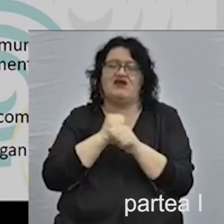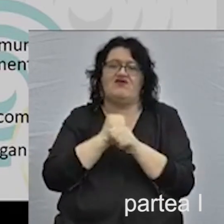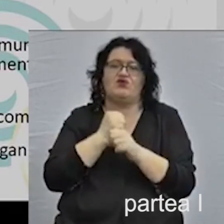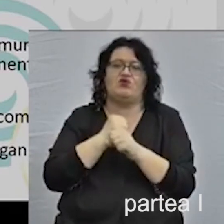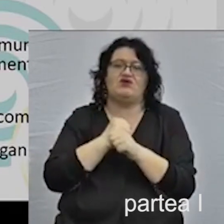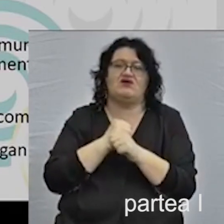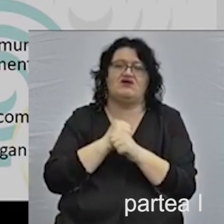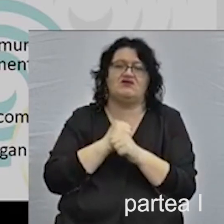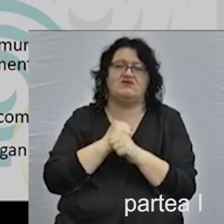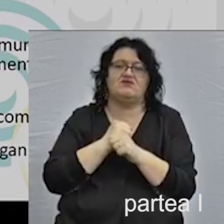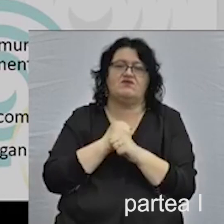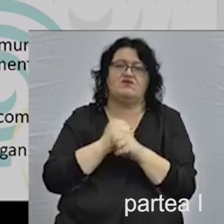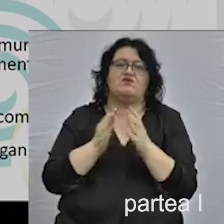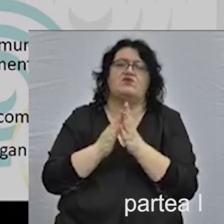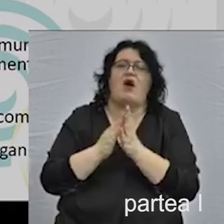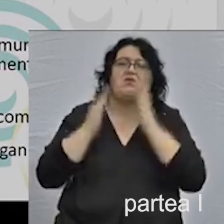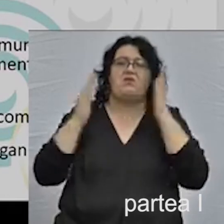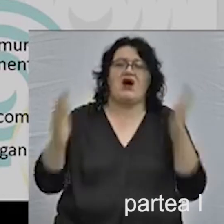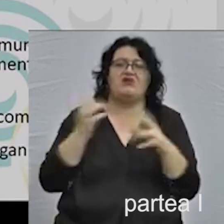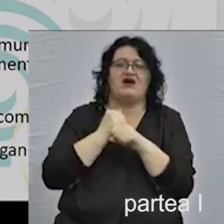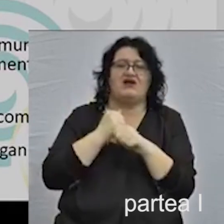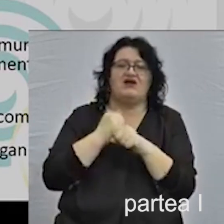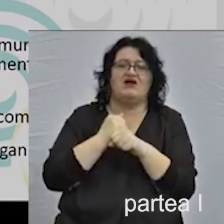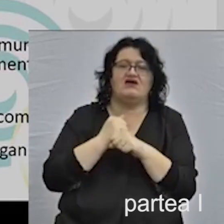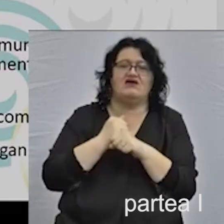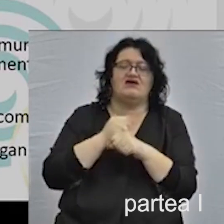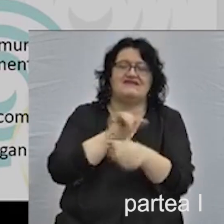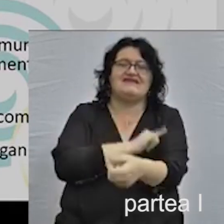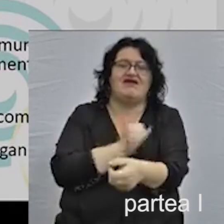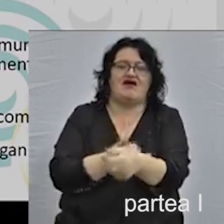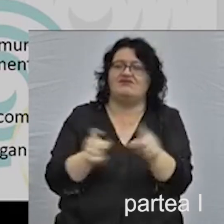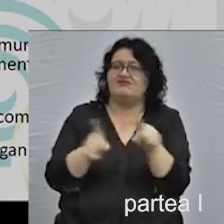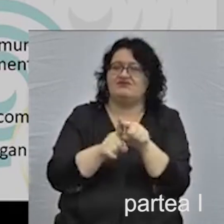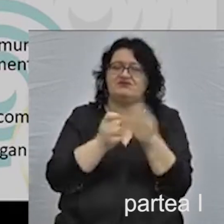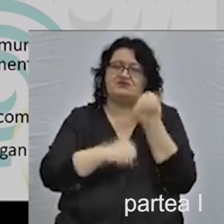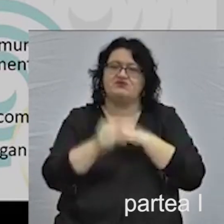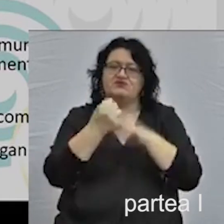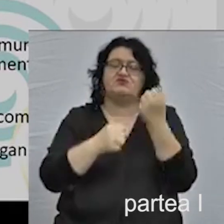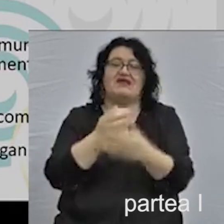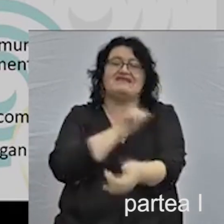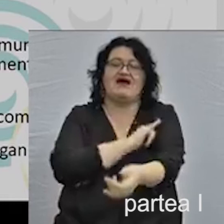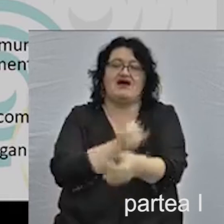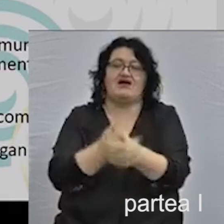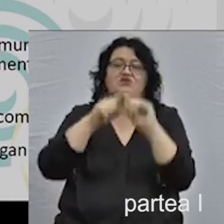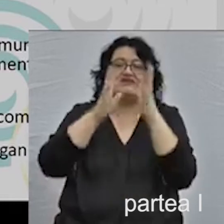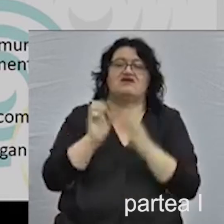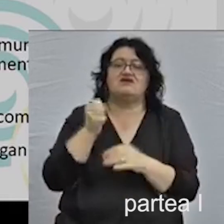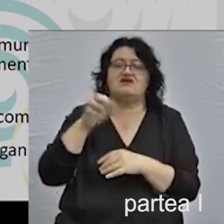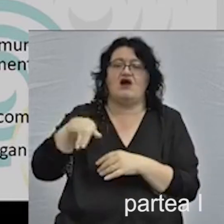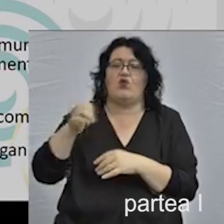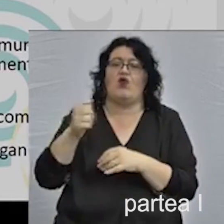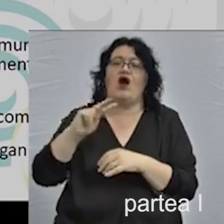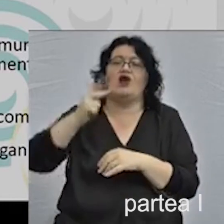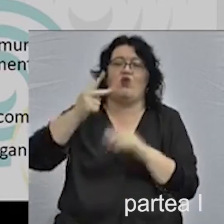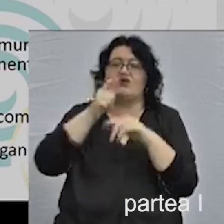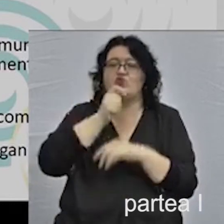lucrările la dimensiuni mult mai mari pe care le-a realizat din Seged. Sinagoga din Seged, care este a doua camărime din Ungaria,